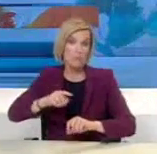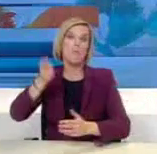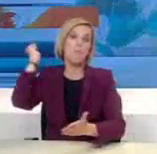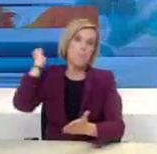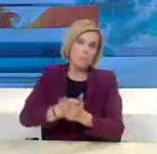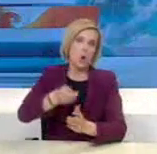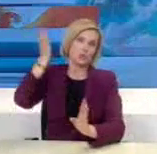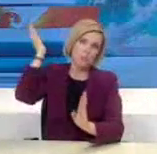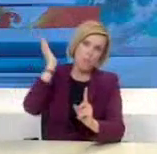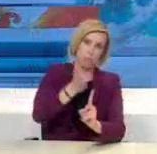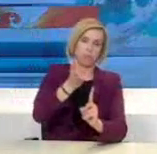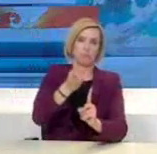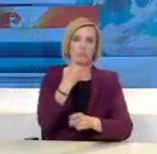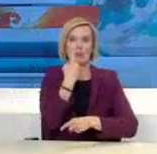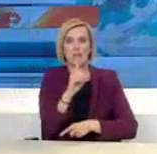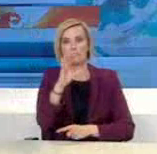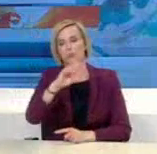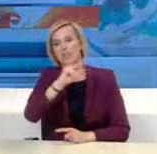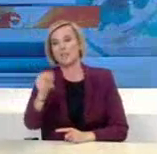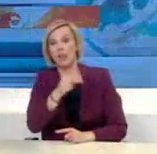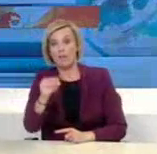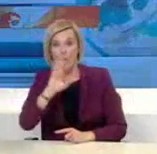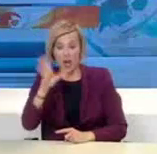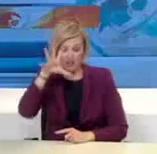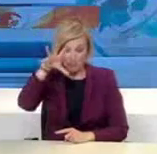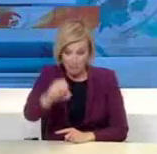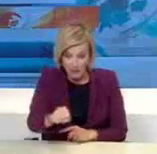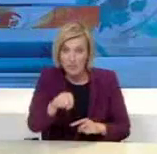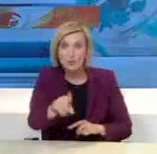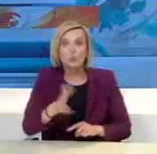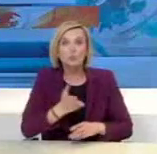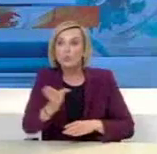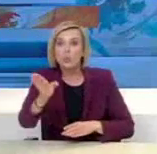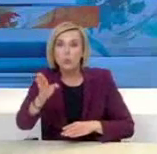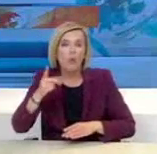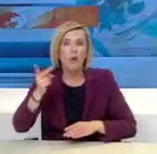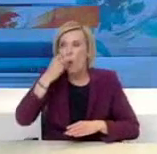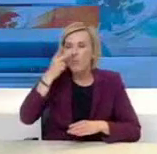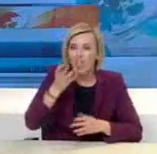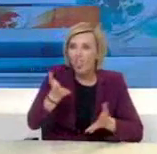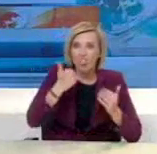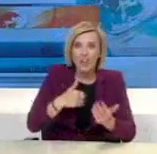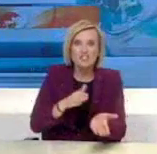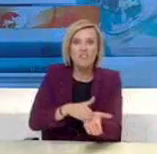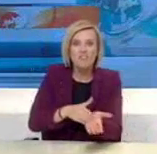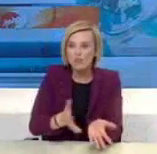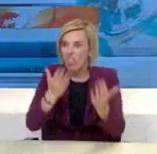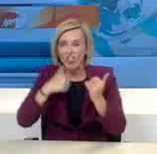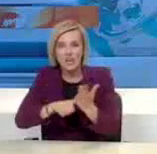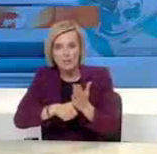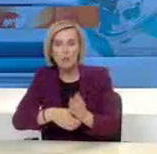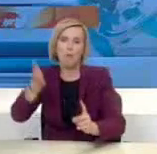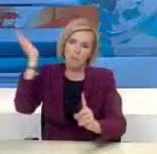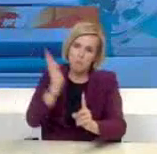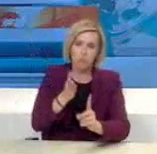στις περιπτώσεις που διαπιστώνεται η παράβαση των διατάξεων αυτών και επισημένω, θα πρέπει να